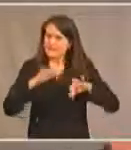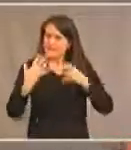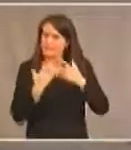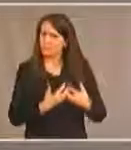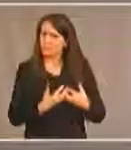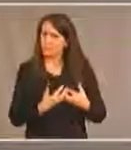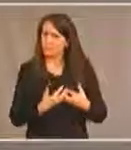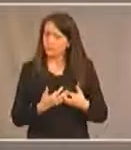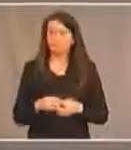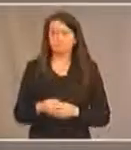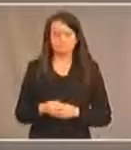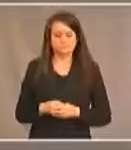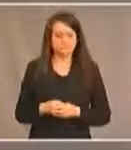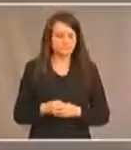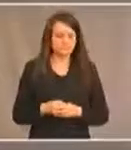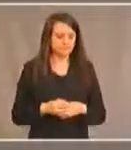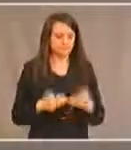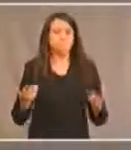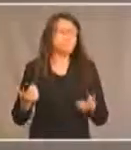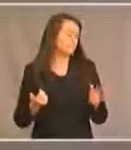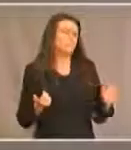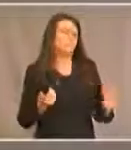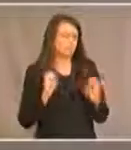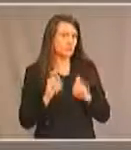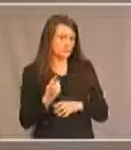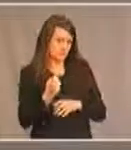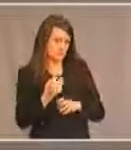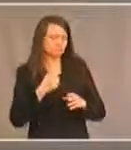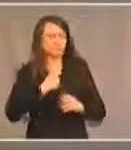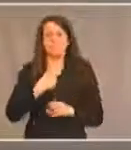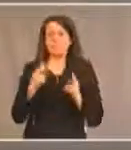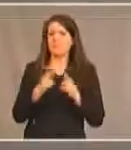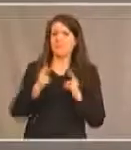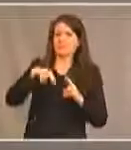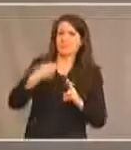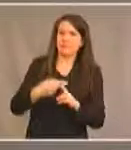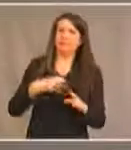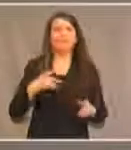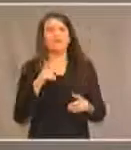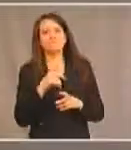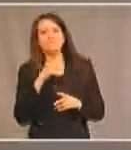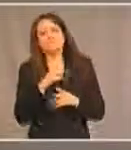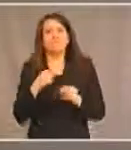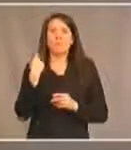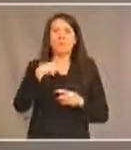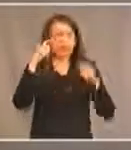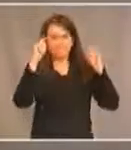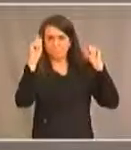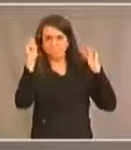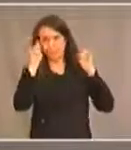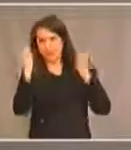Oui, je connais la réponse, mais je vais essayer de ne pas vous donner l'impression que je suis un avocat. L